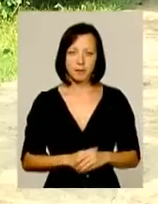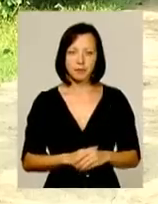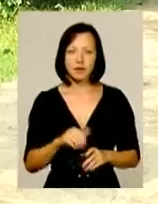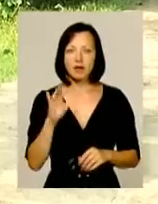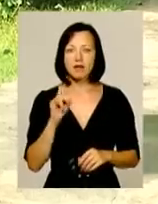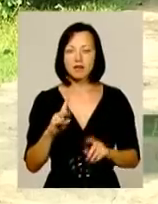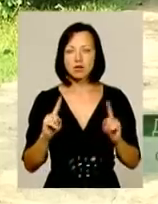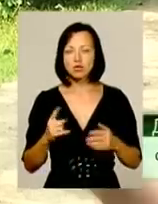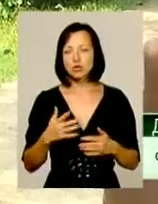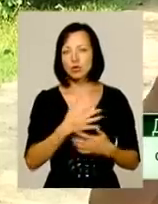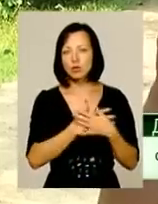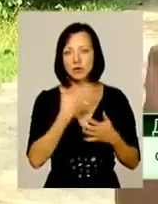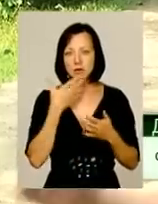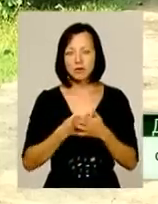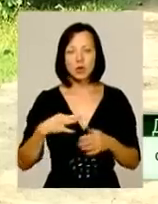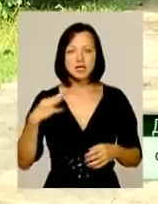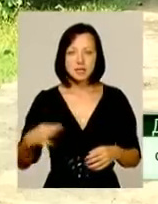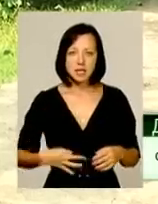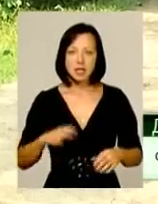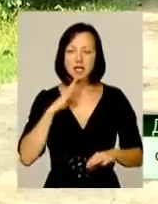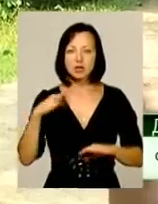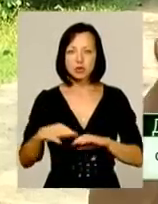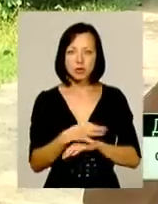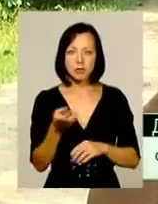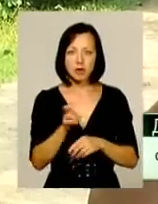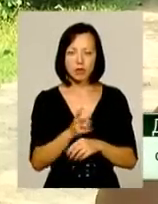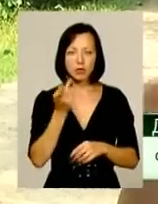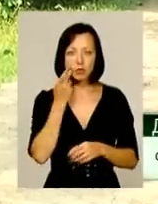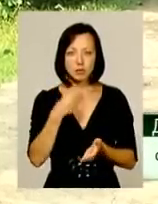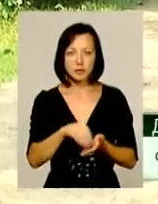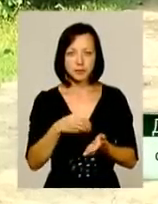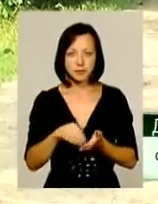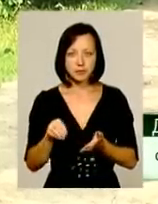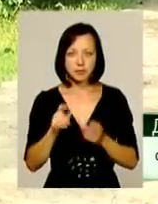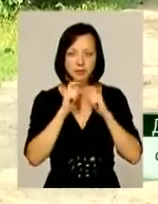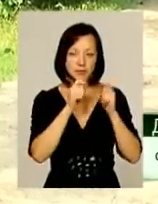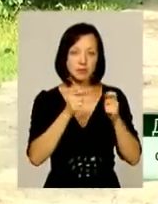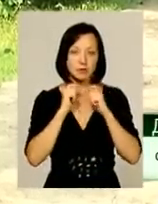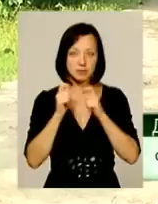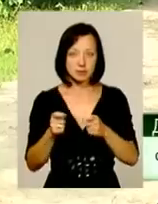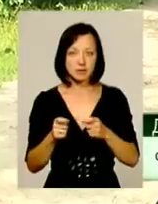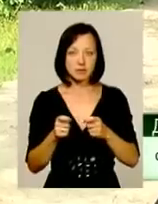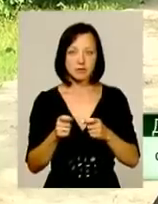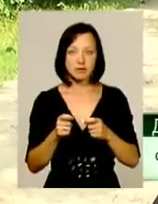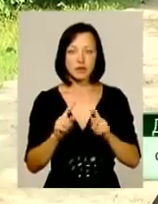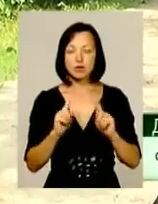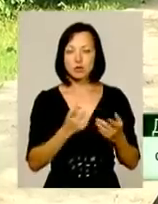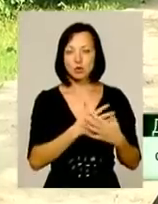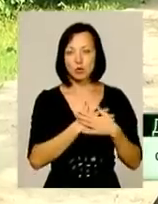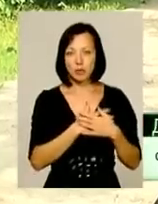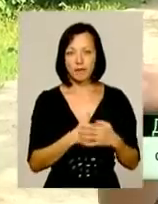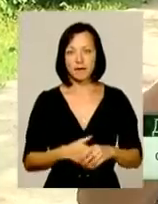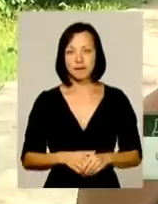любив свого сина, дружину. І коли приходив, завжди купив подарунки. І, в принципі, дуже любив.